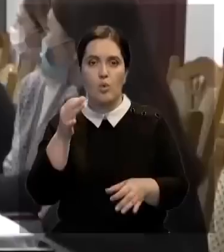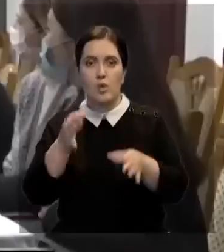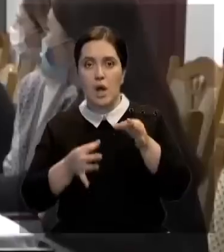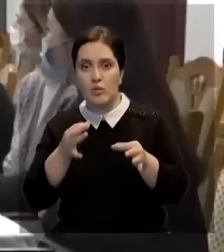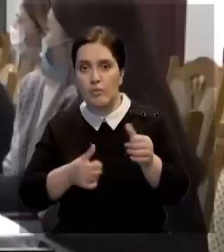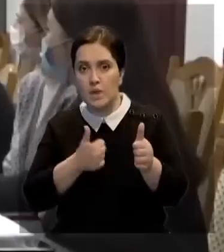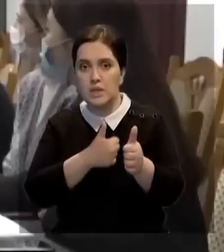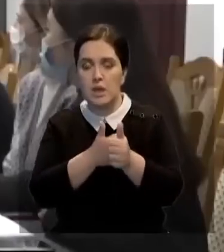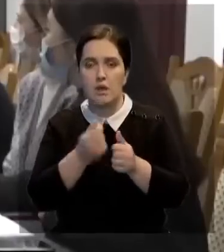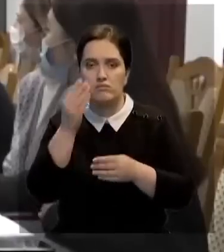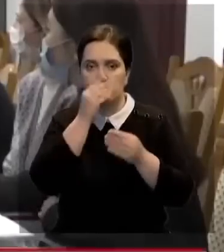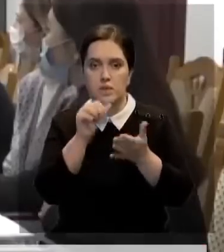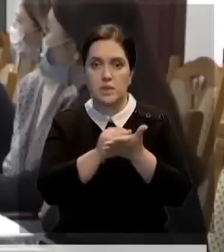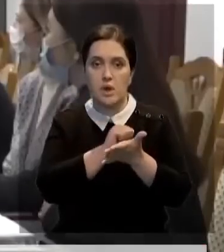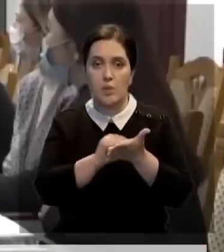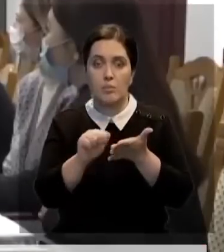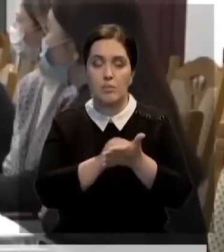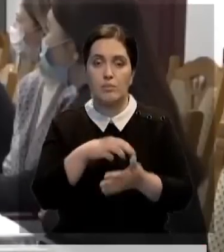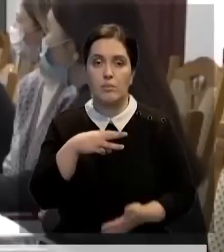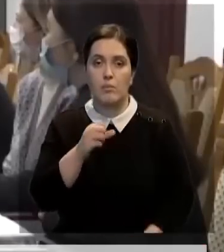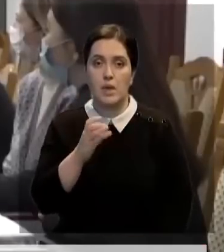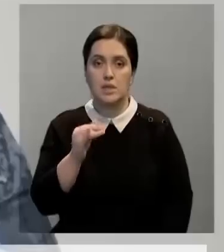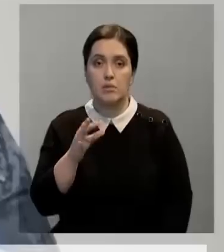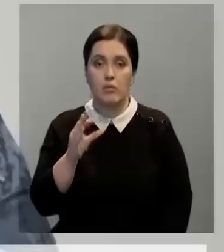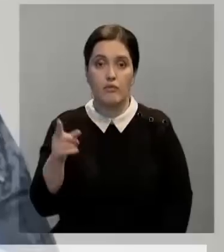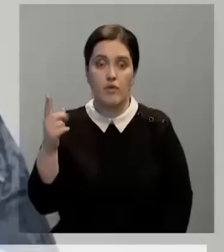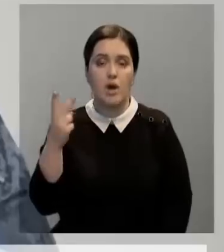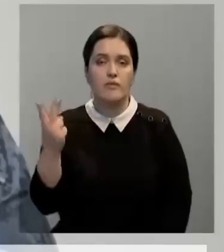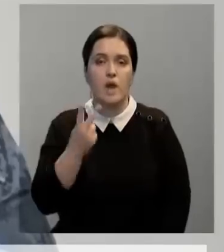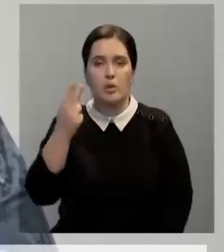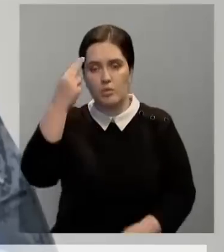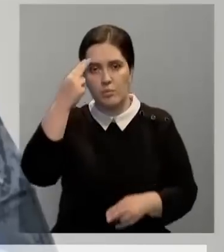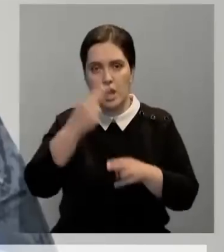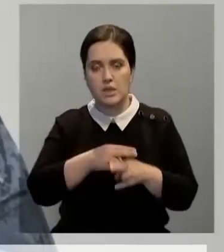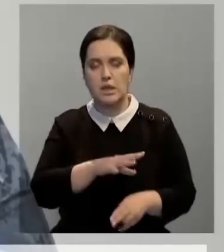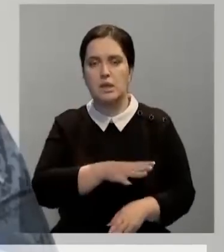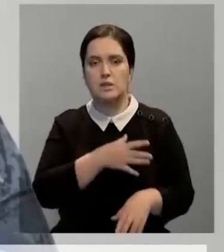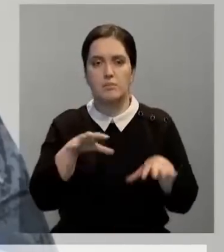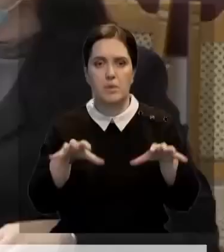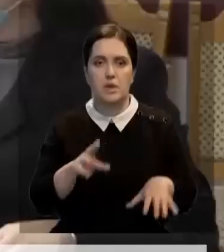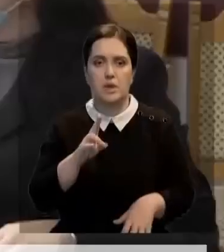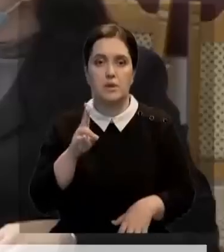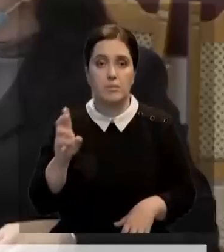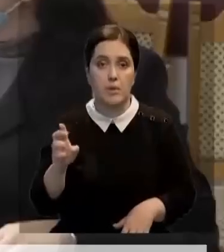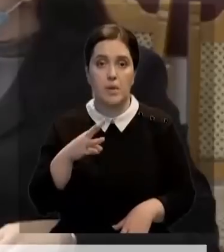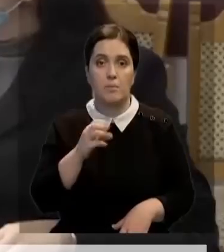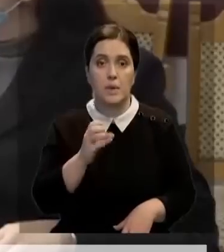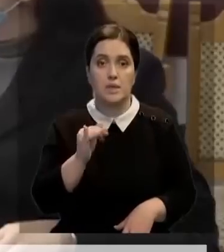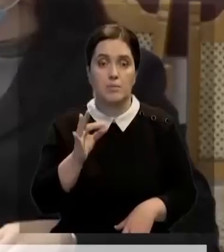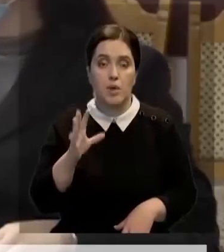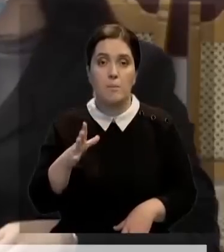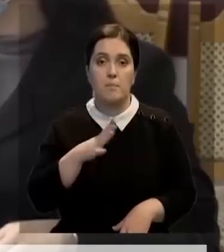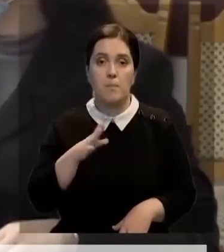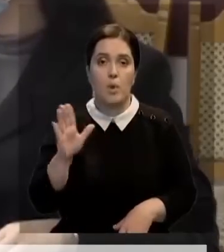использовал поддельные документы. Отвечу, Нурлан Масимов, который приходится двоюродным братом, экс-председателю КНБ Кариму Масимову,